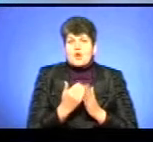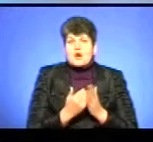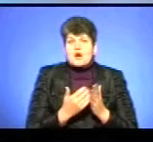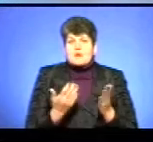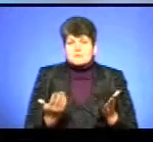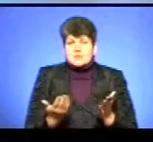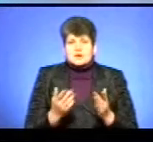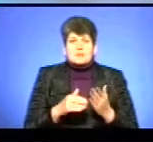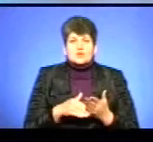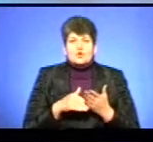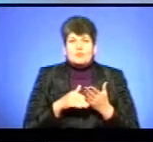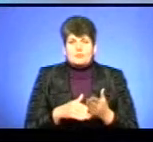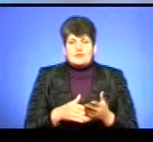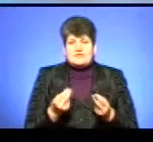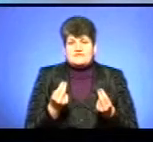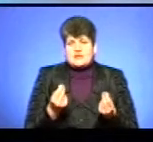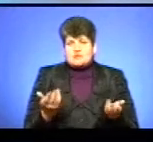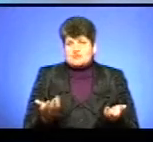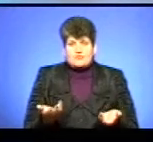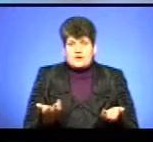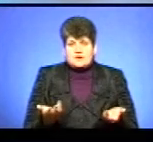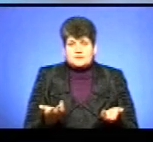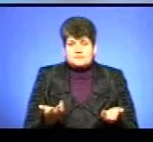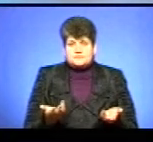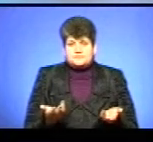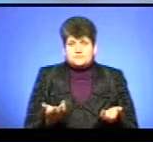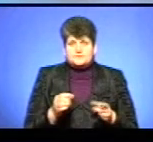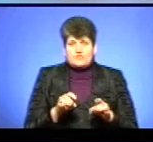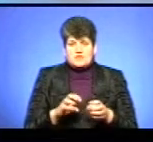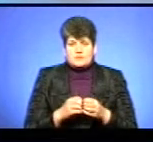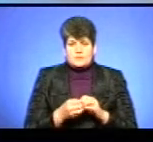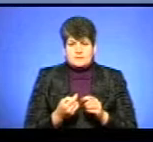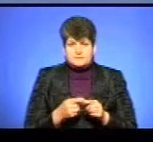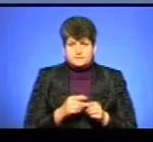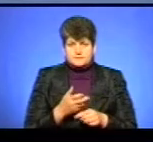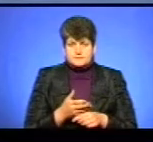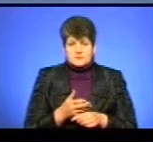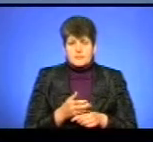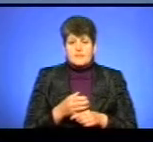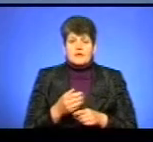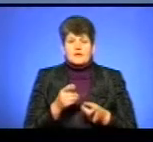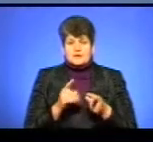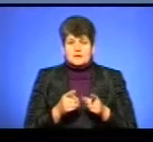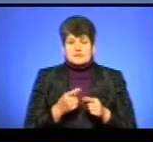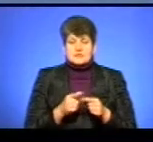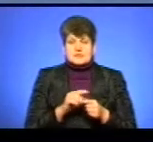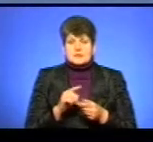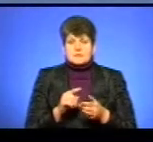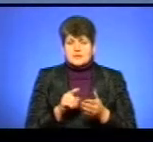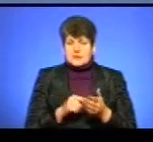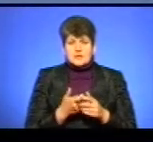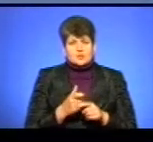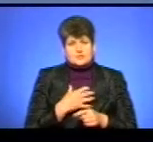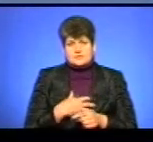допомогла з фінансуванням вирішення проблеми. Дякую, пані Оксана. Ви знаєте, що дійсно ці питання надзвичайно